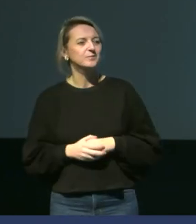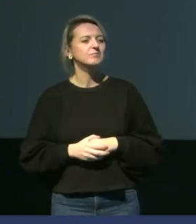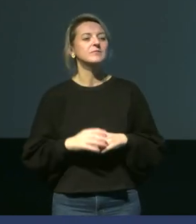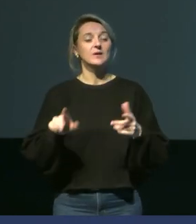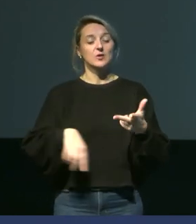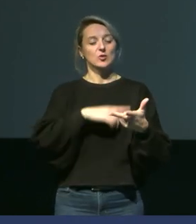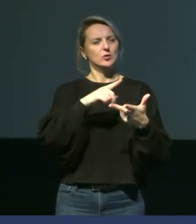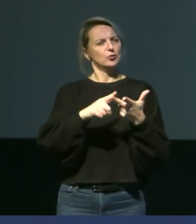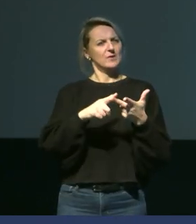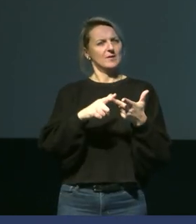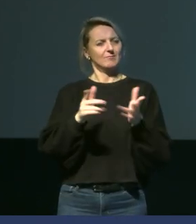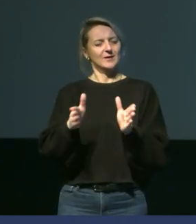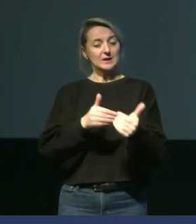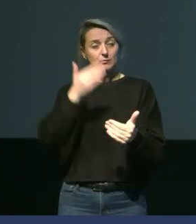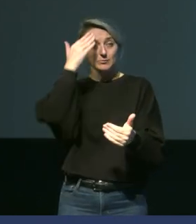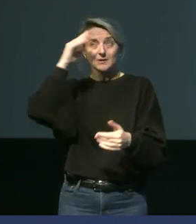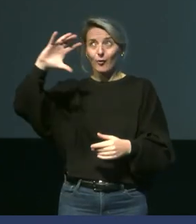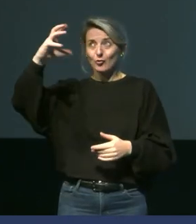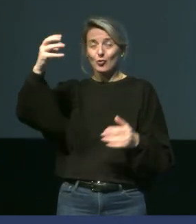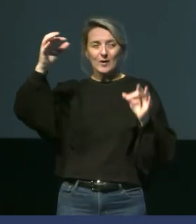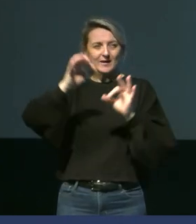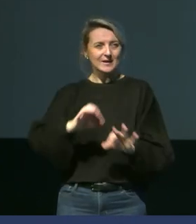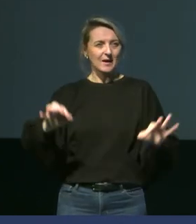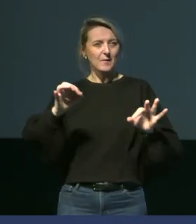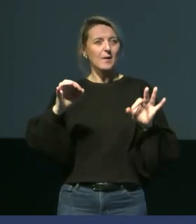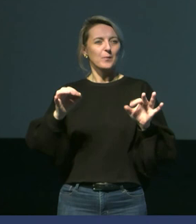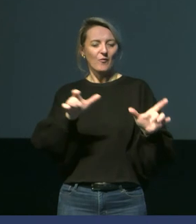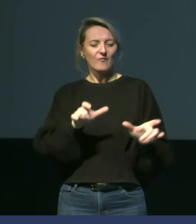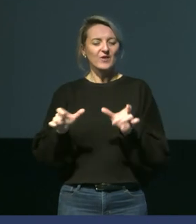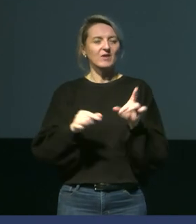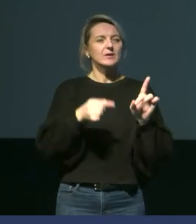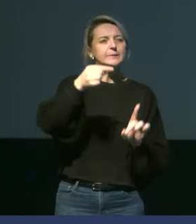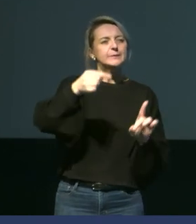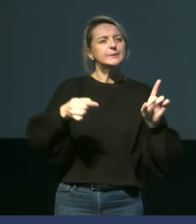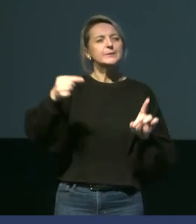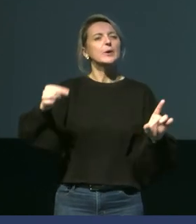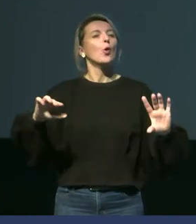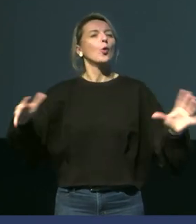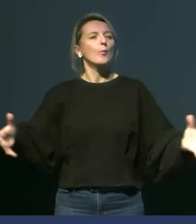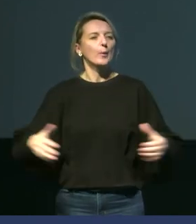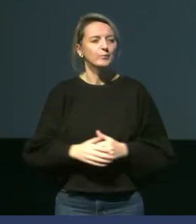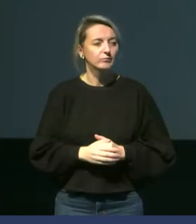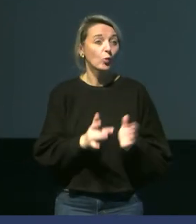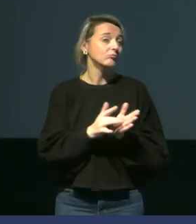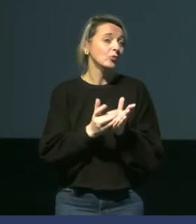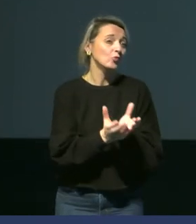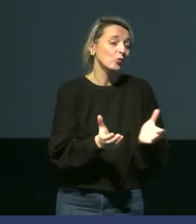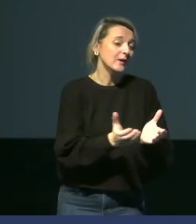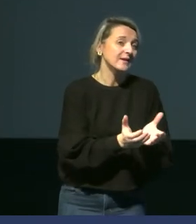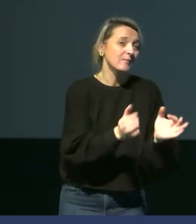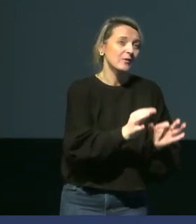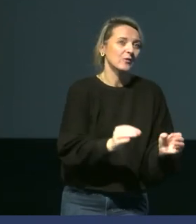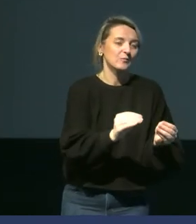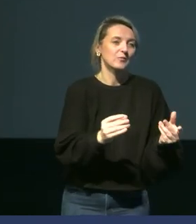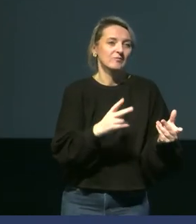qui est lorsqu'il n'y a pas de soleil où là, on peut prendre en compte la thermorégulation des individus de tous les nids étant donné qu'on n'a pas en plus